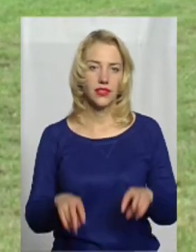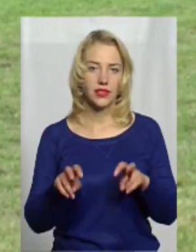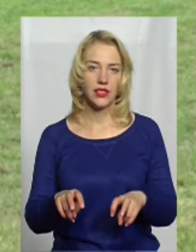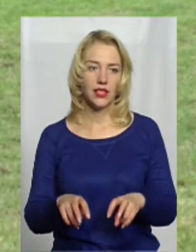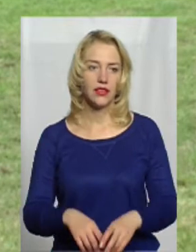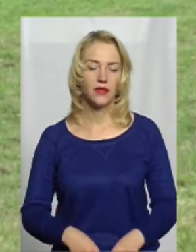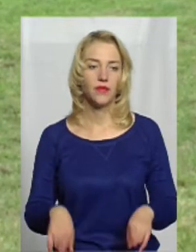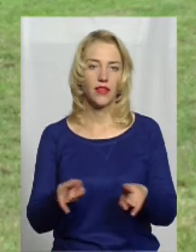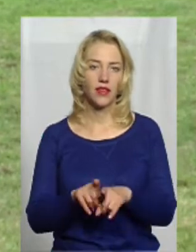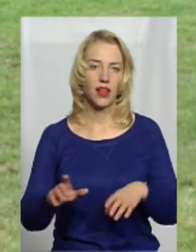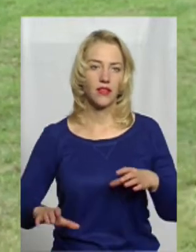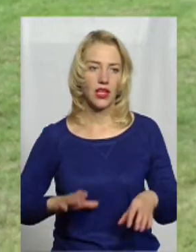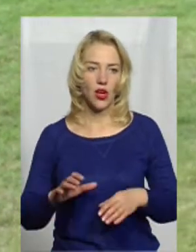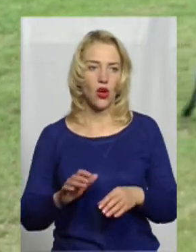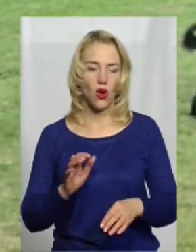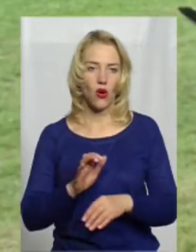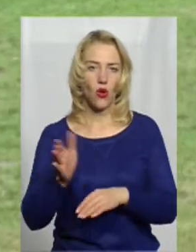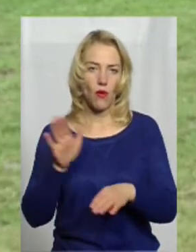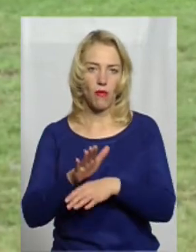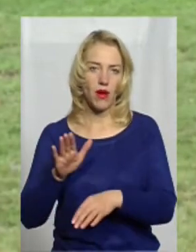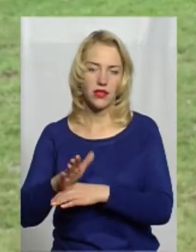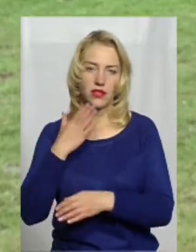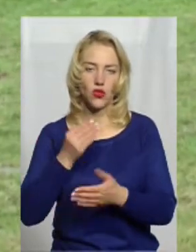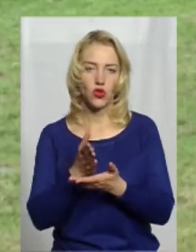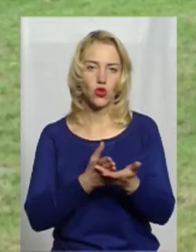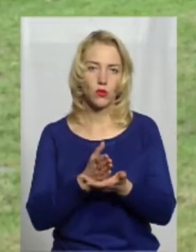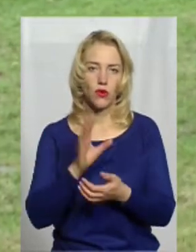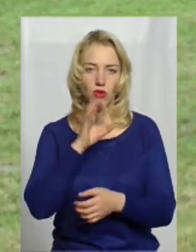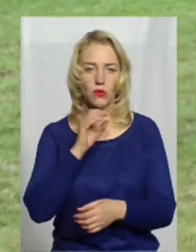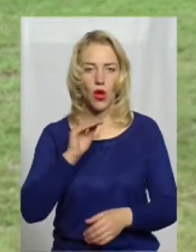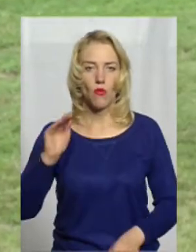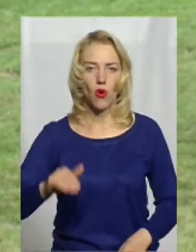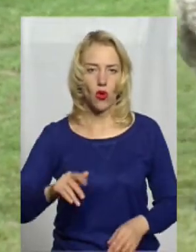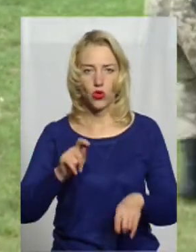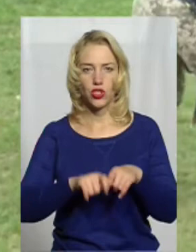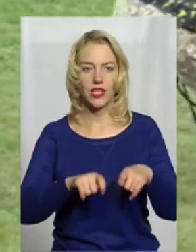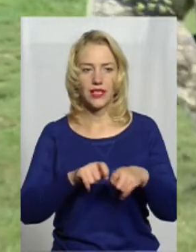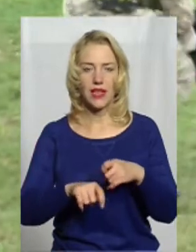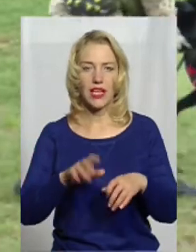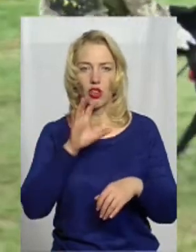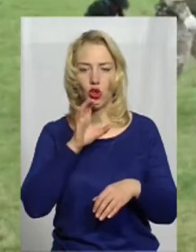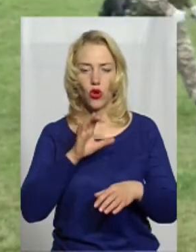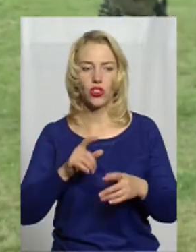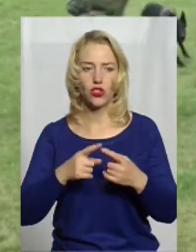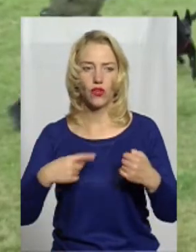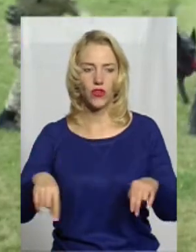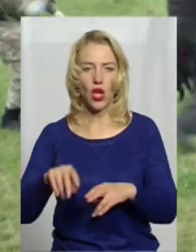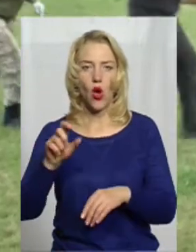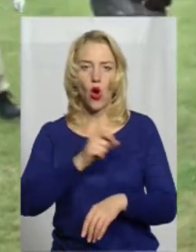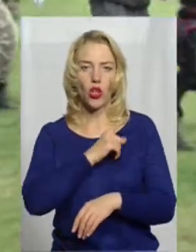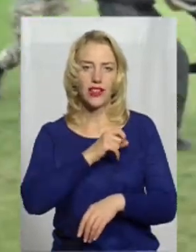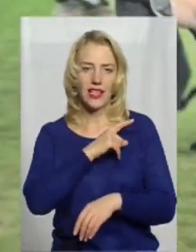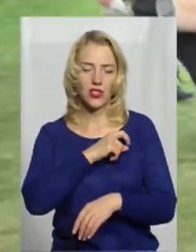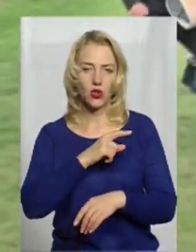Так від працьовує команди із своєю службовою собакою Багірою молодший інспектор кінологічного відділу охорони Одеської виправної колонії